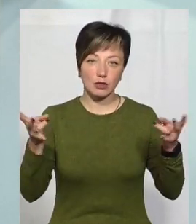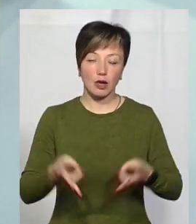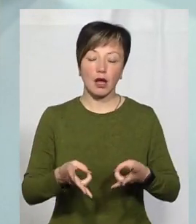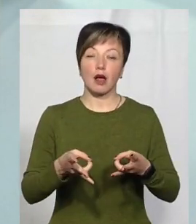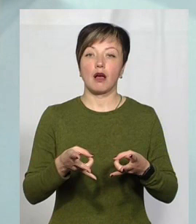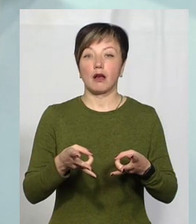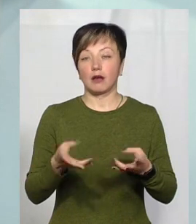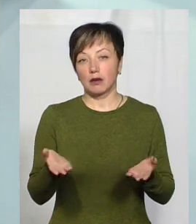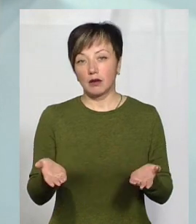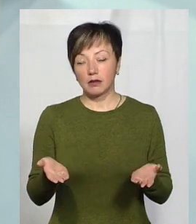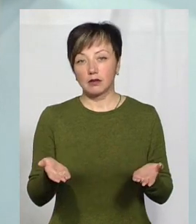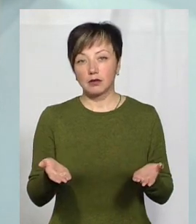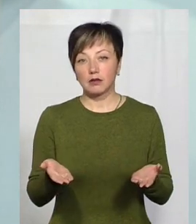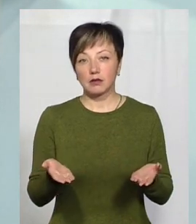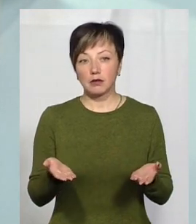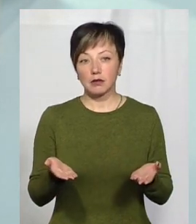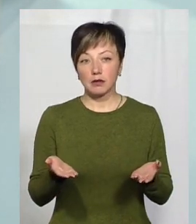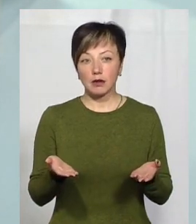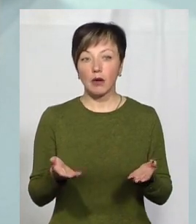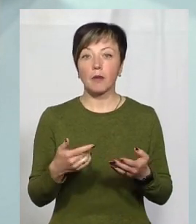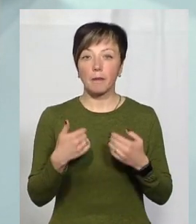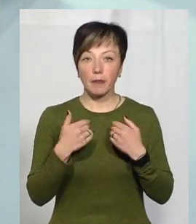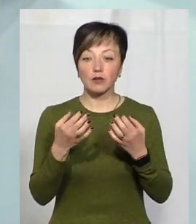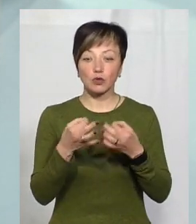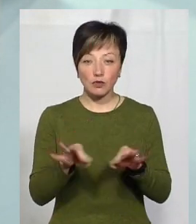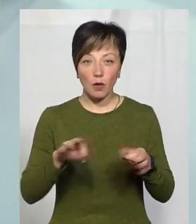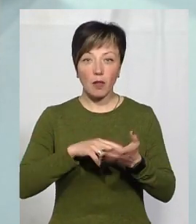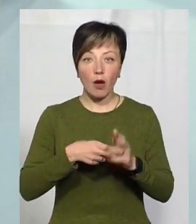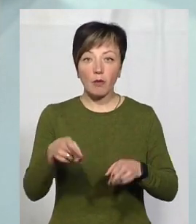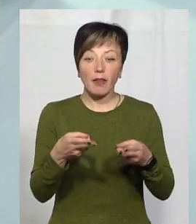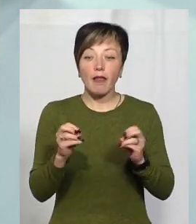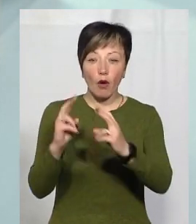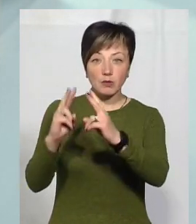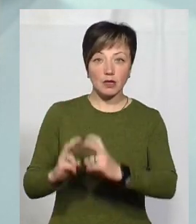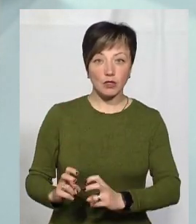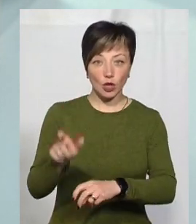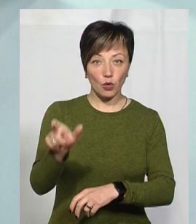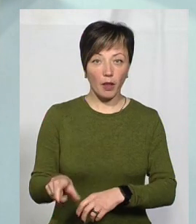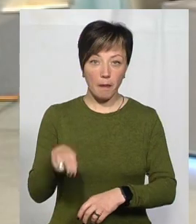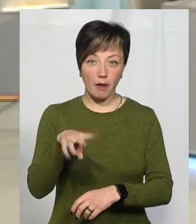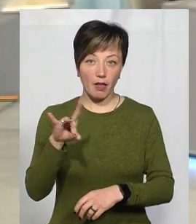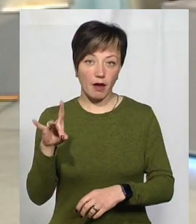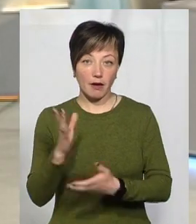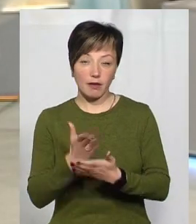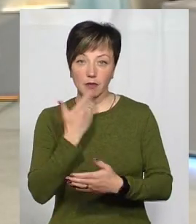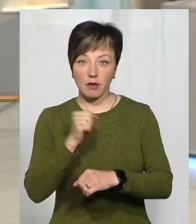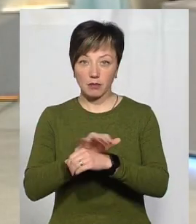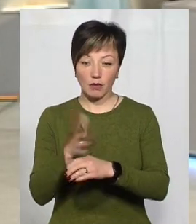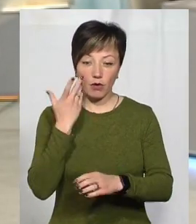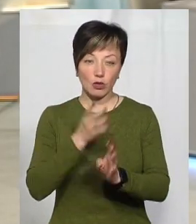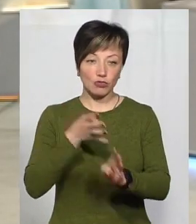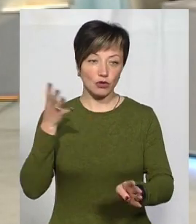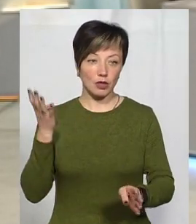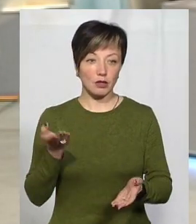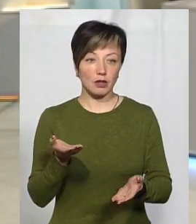одної сторони, вроде і дозволені планові операції, а з другого сторони, де обстежити людей на ПЛР, коли черга велика і